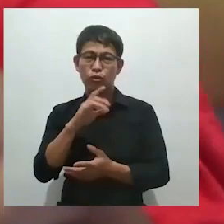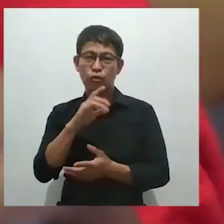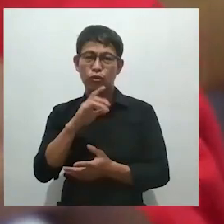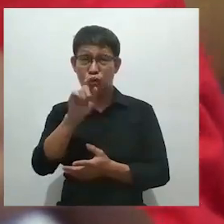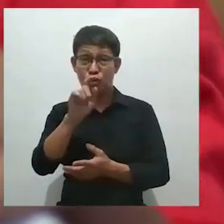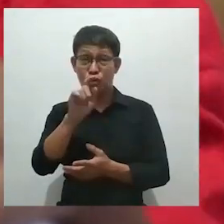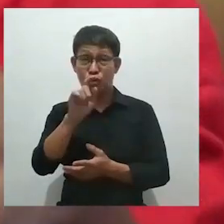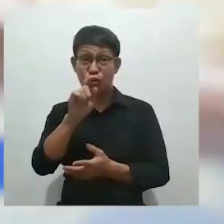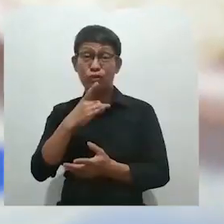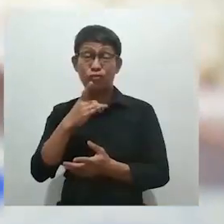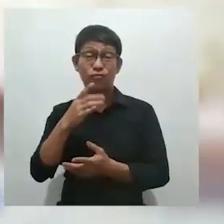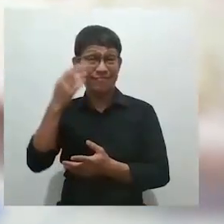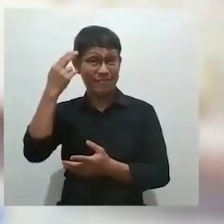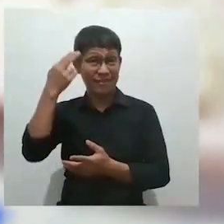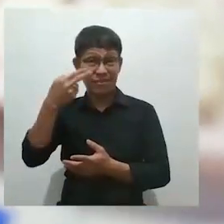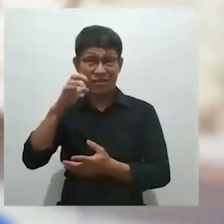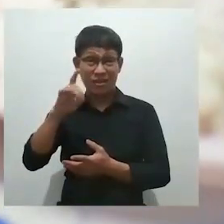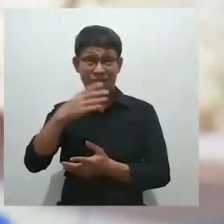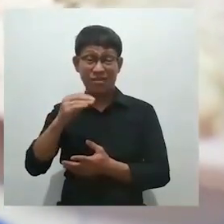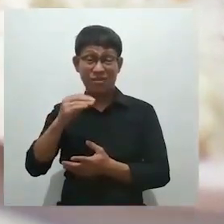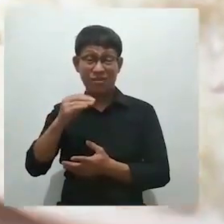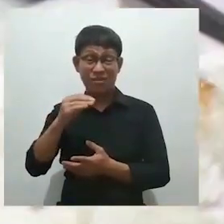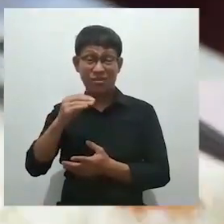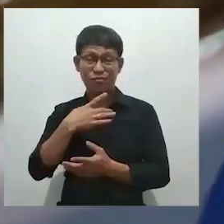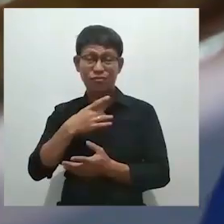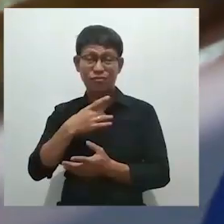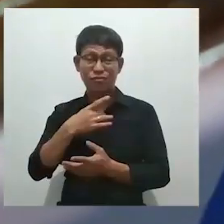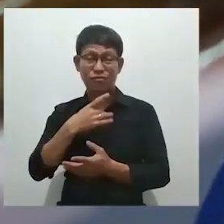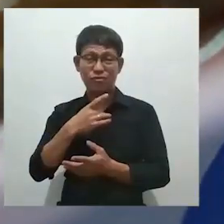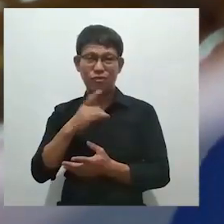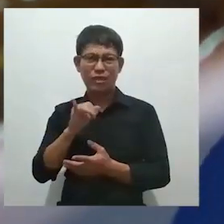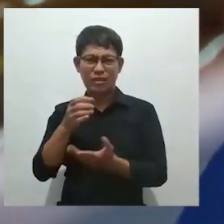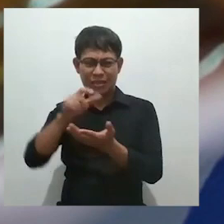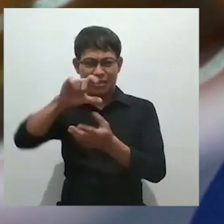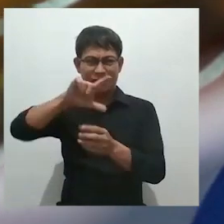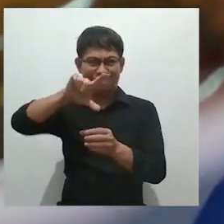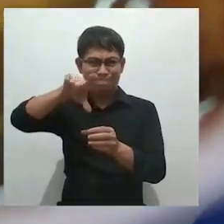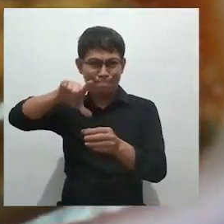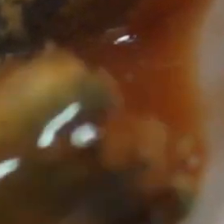Yung tuyo pa po, yung ulo at saka kaliskes Yung baboy kinakain niya at sardinas